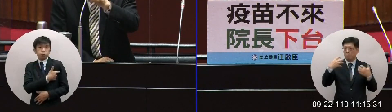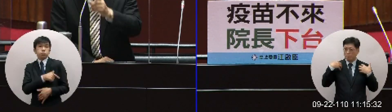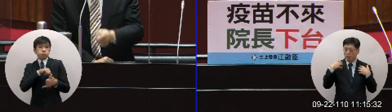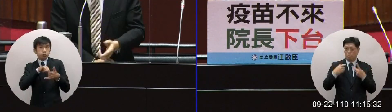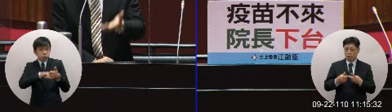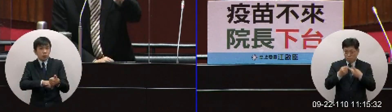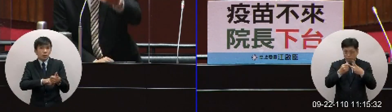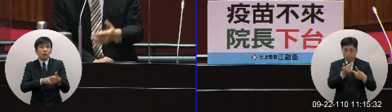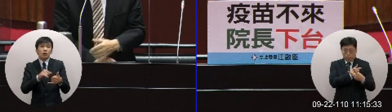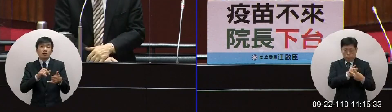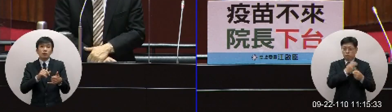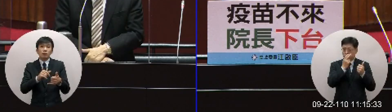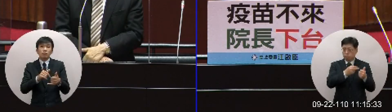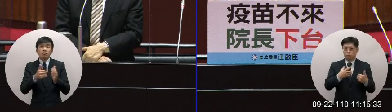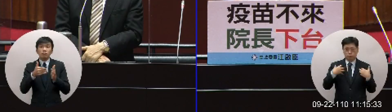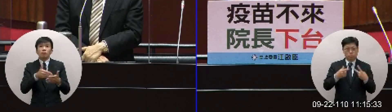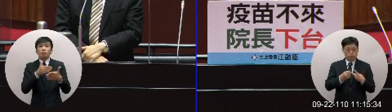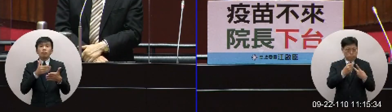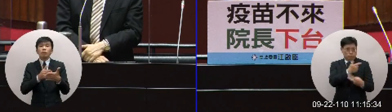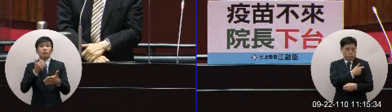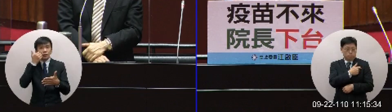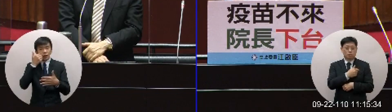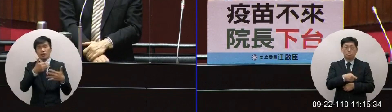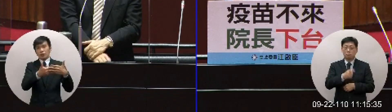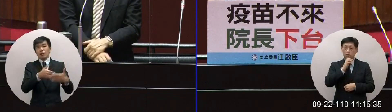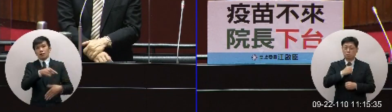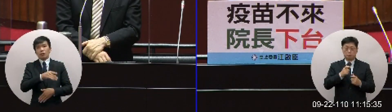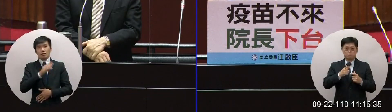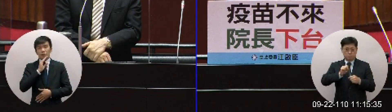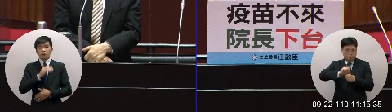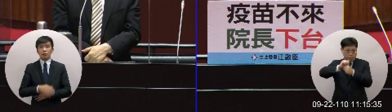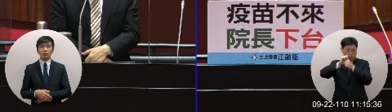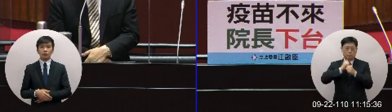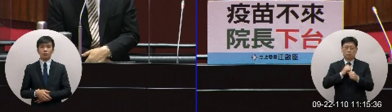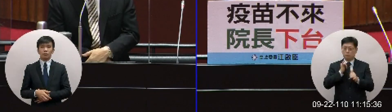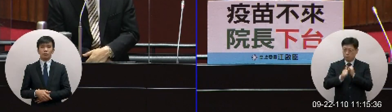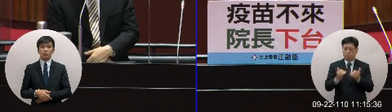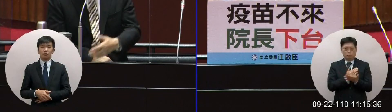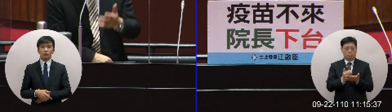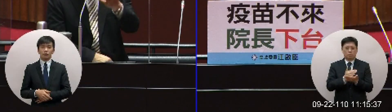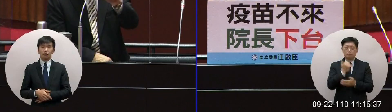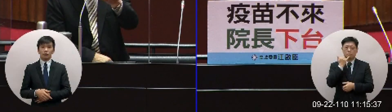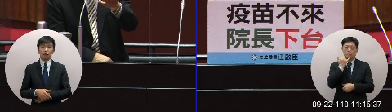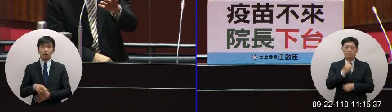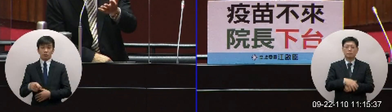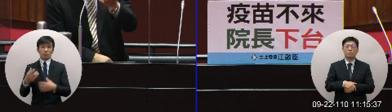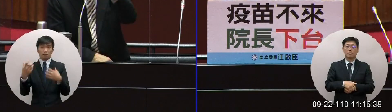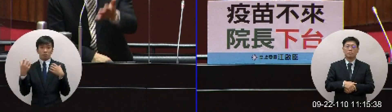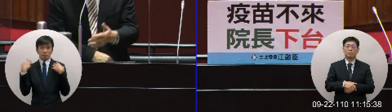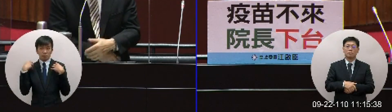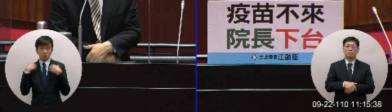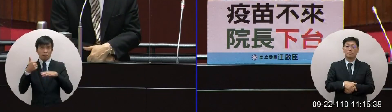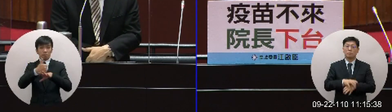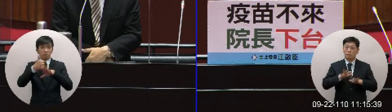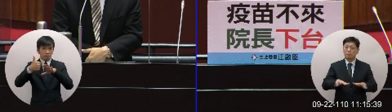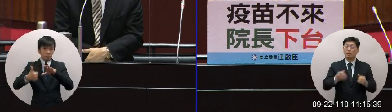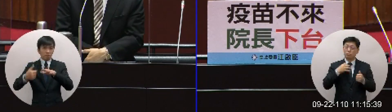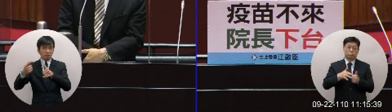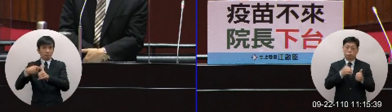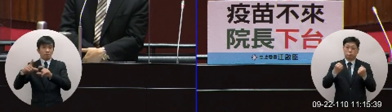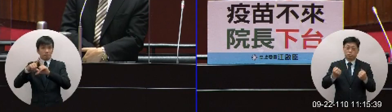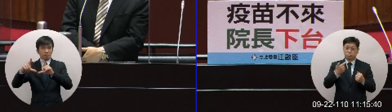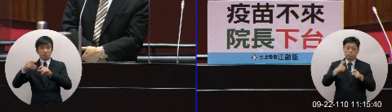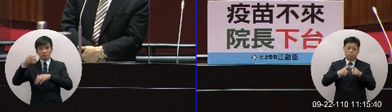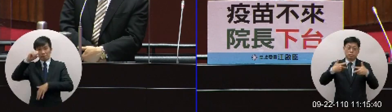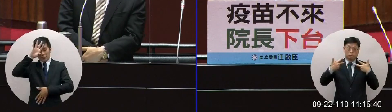第二劑我要求你負責第二劑的覆蓋率我們請民眾來評評你你領導的最大在野黨也不敢講這句話導最大